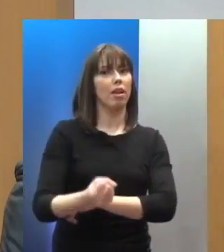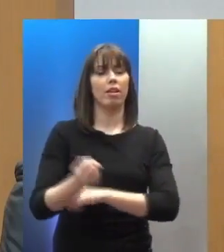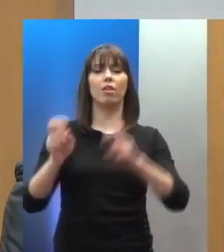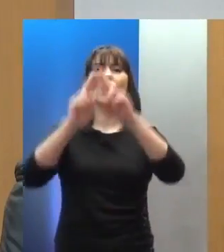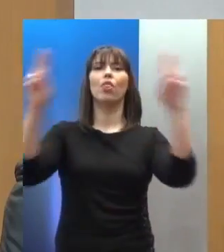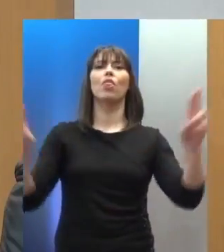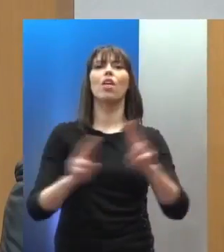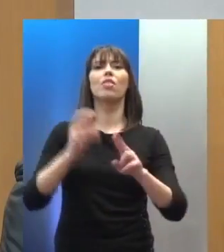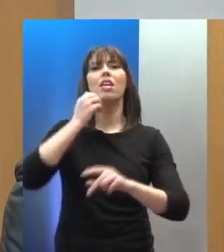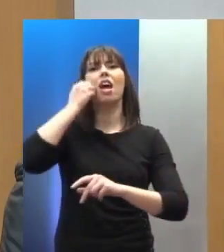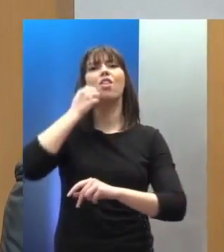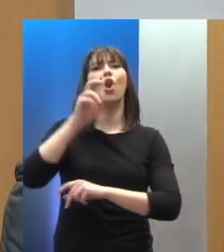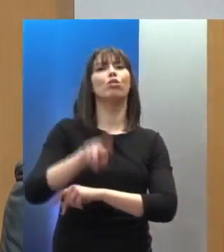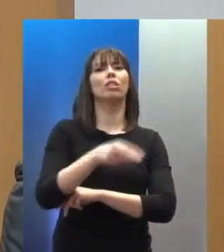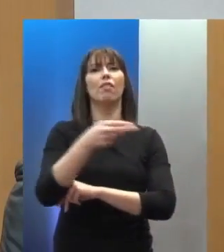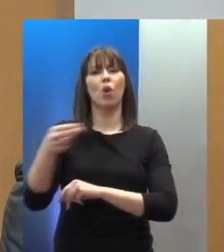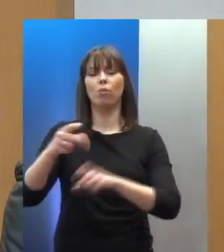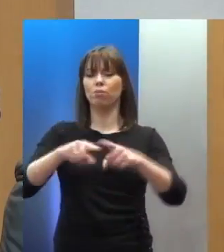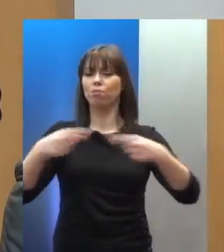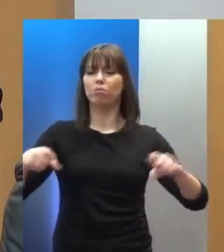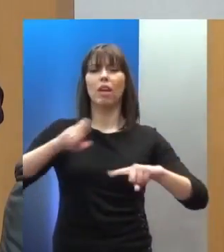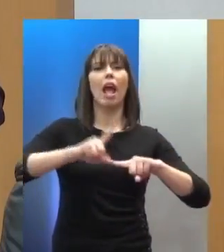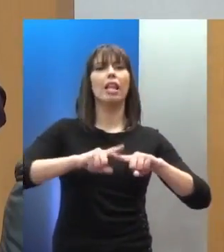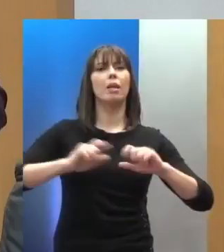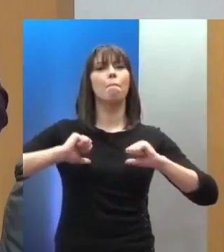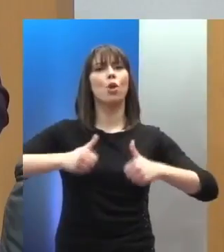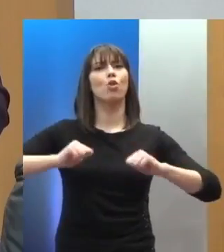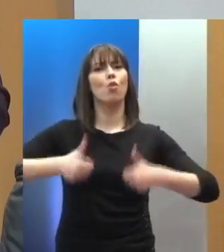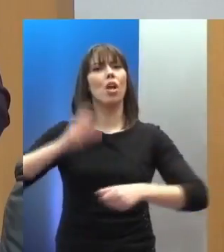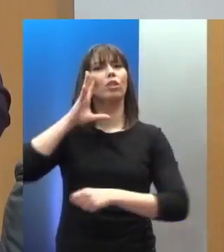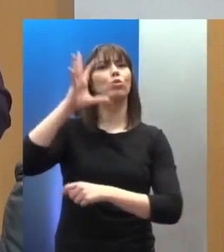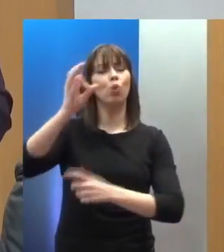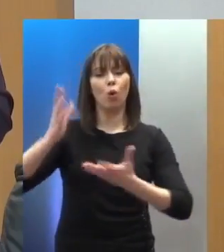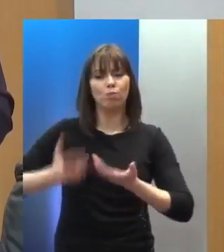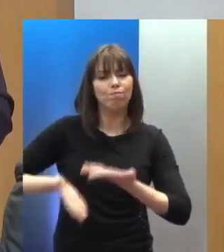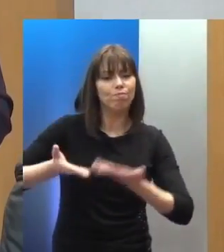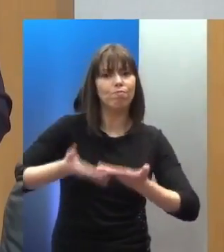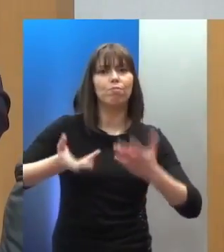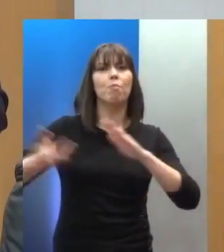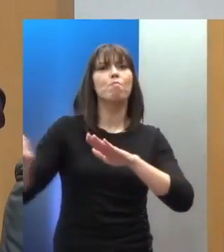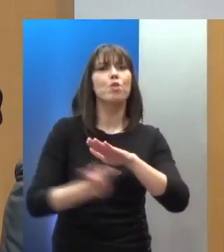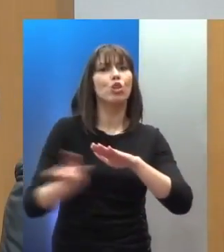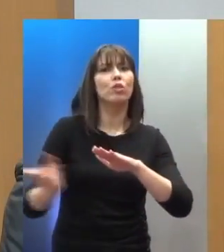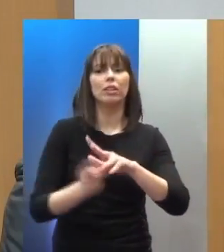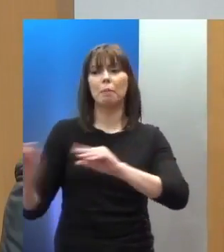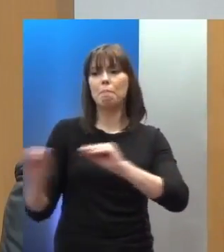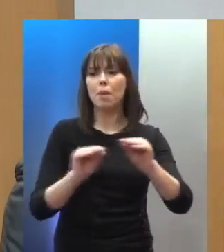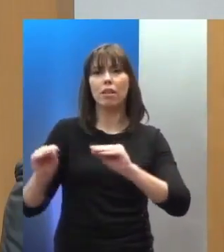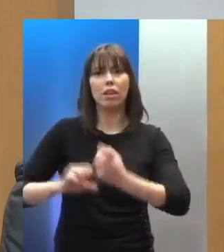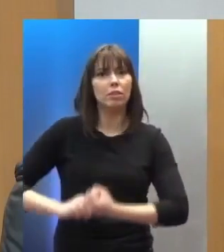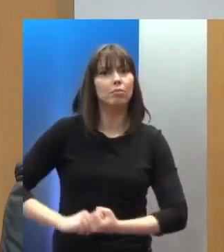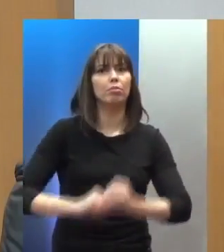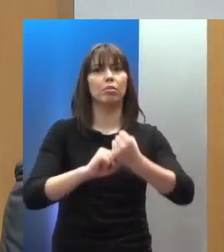Σταυρό, καθώς και με ελληνικές αντίστοιχες πρωτοβουλίες για τη στήριξη των προσφύγων, των μεταναστών, κυρίως δε των